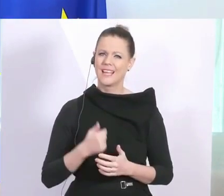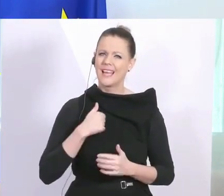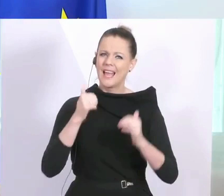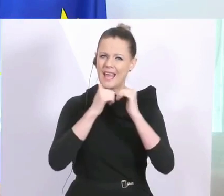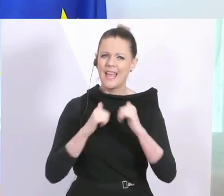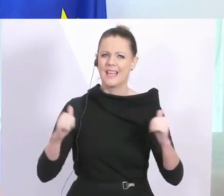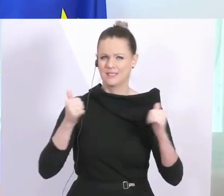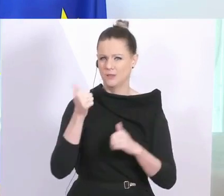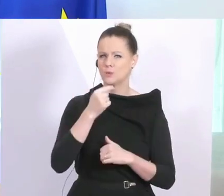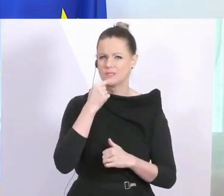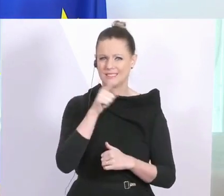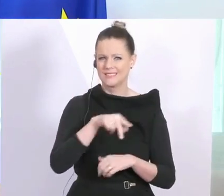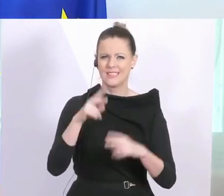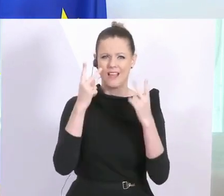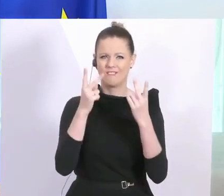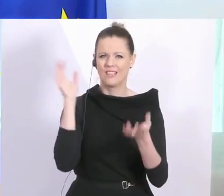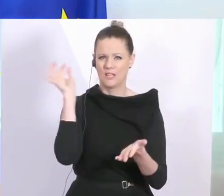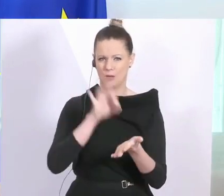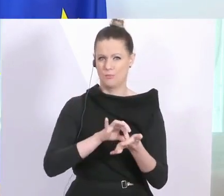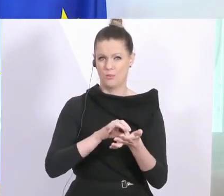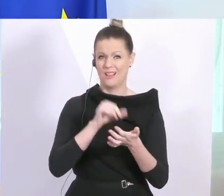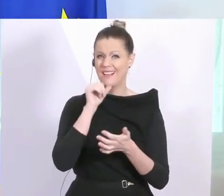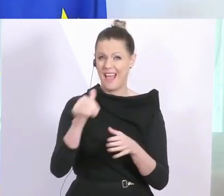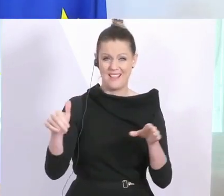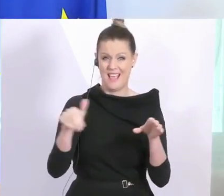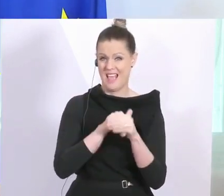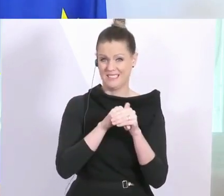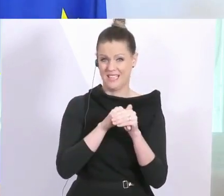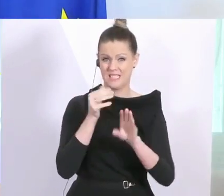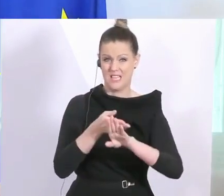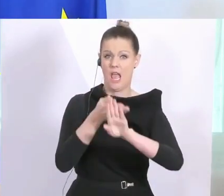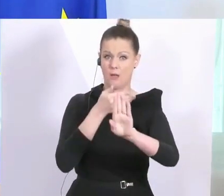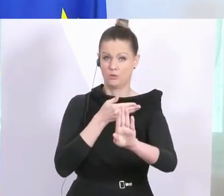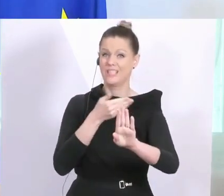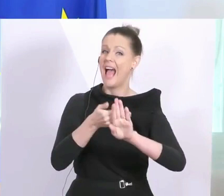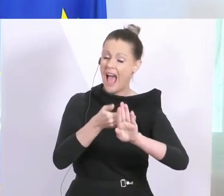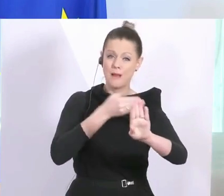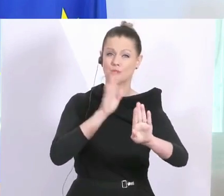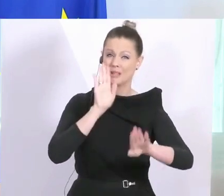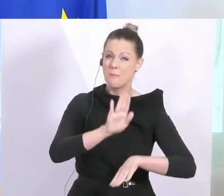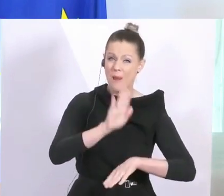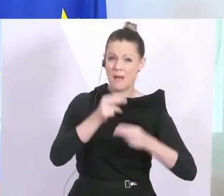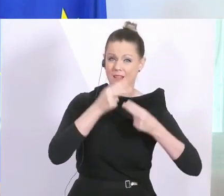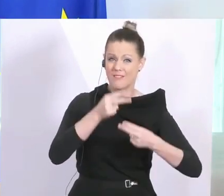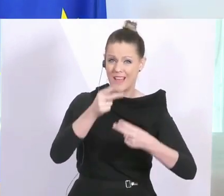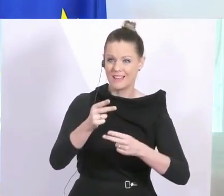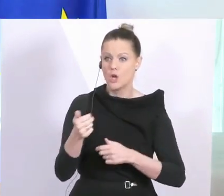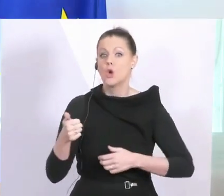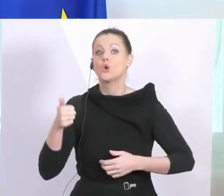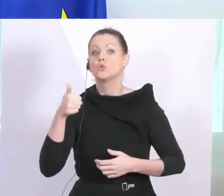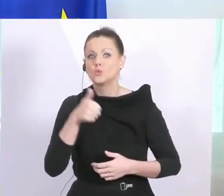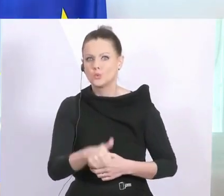ist der wichtigste Punkt, das ist kein Ersatz für das Abstandhalten, sondern es ist eine zusätzliche